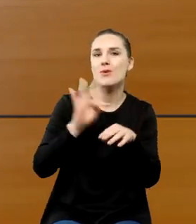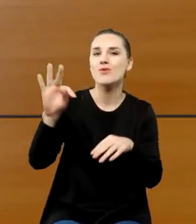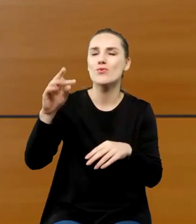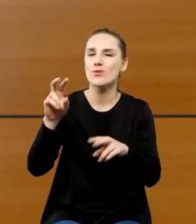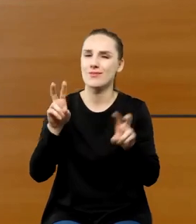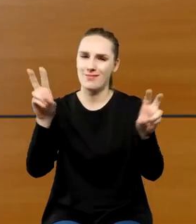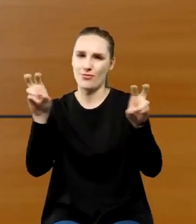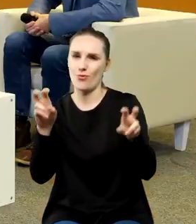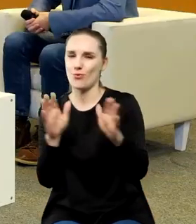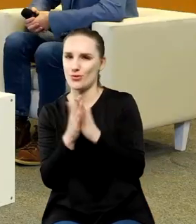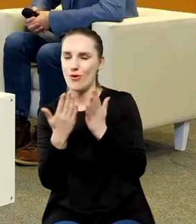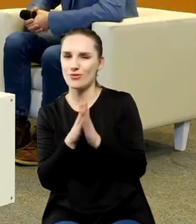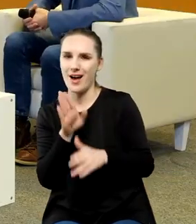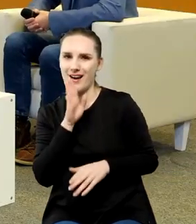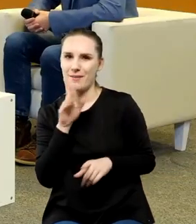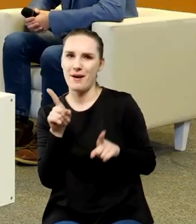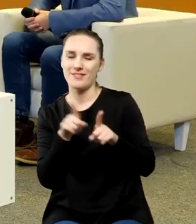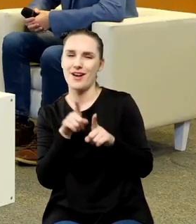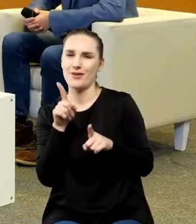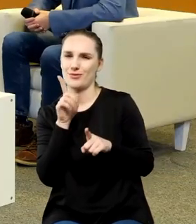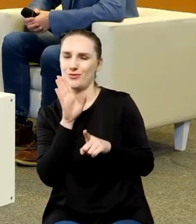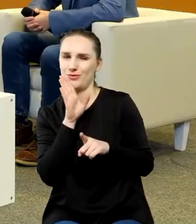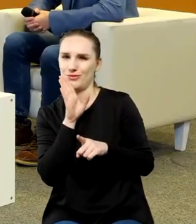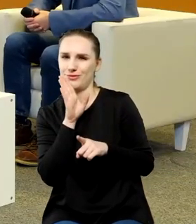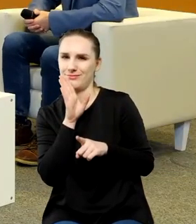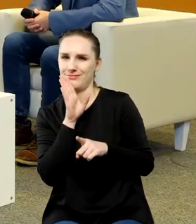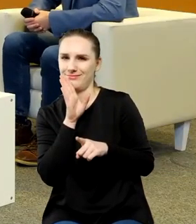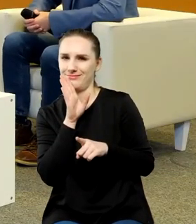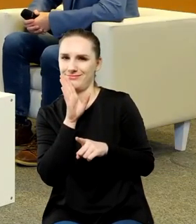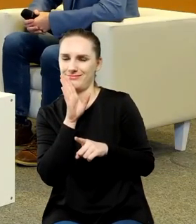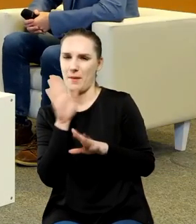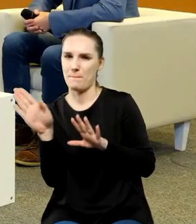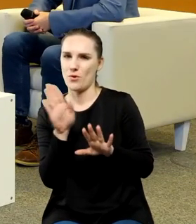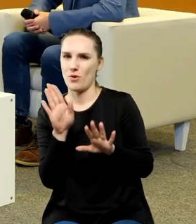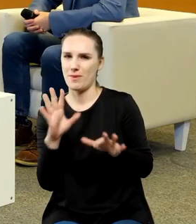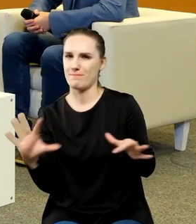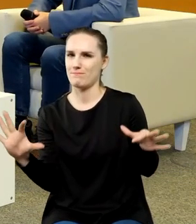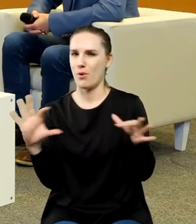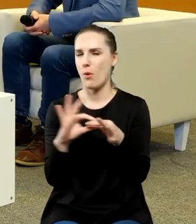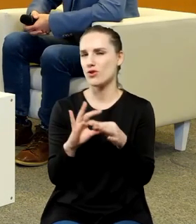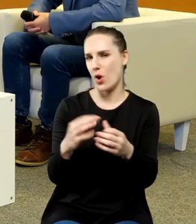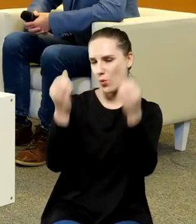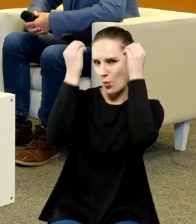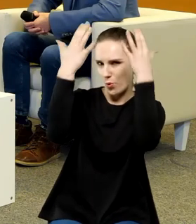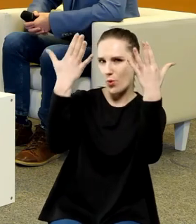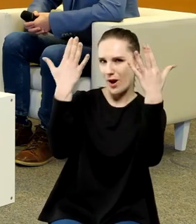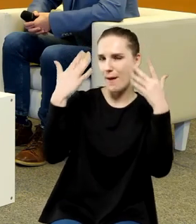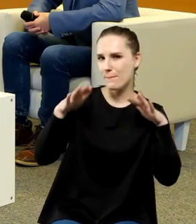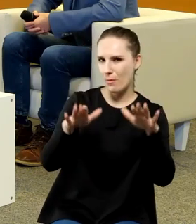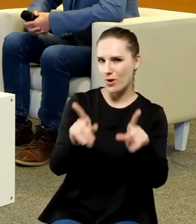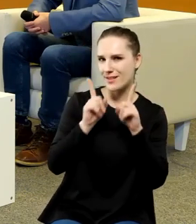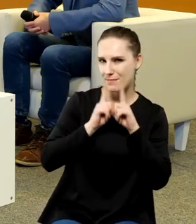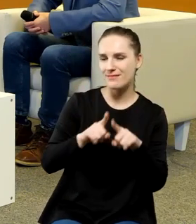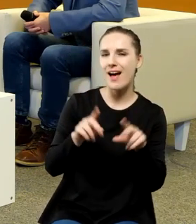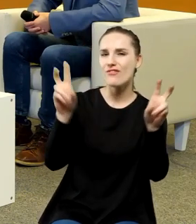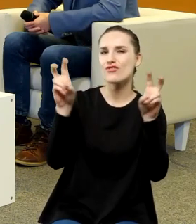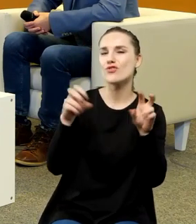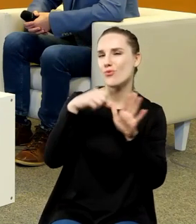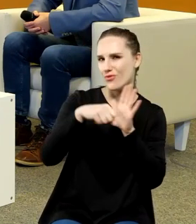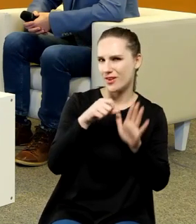jest też jakimś tak mi się wydaje w założeniu nawiązaniem do kultury popularnej do tytułu filmu